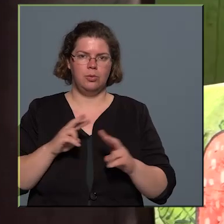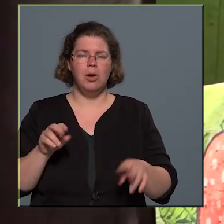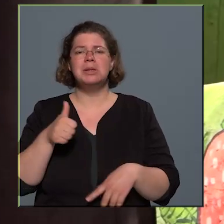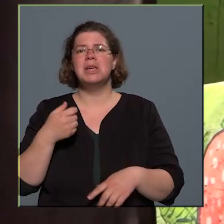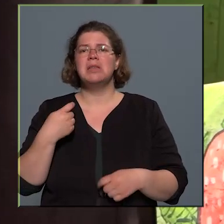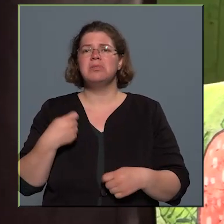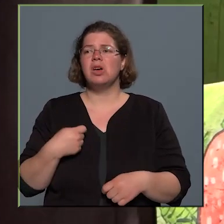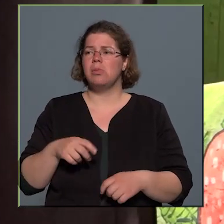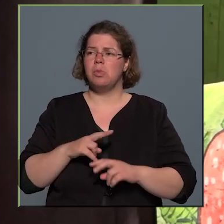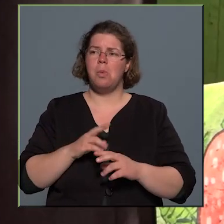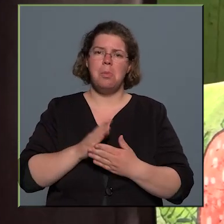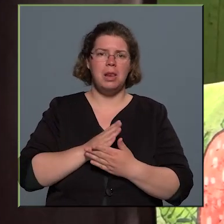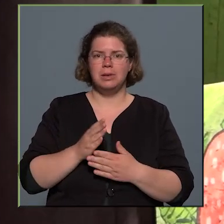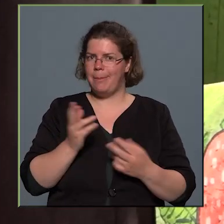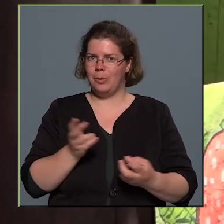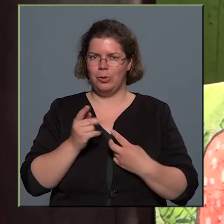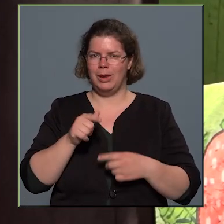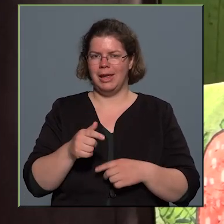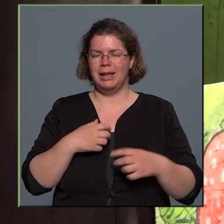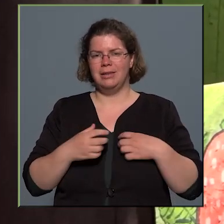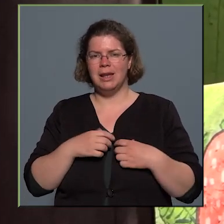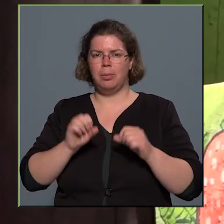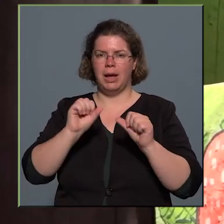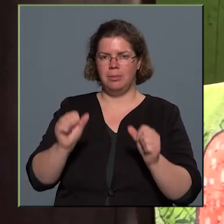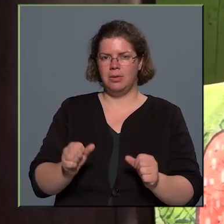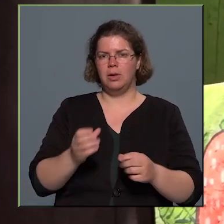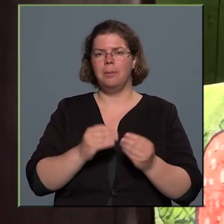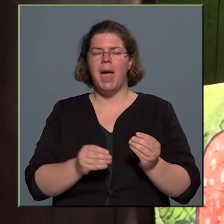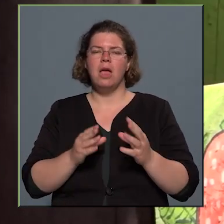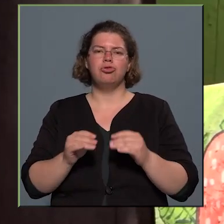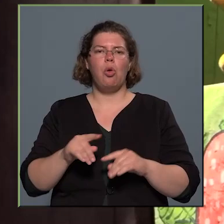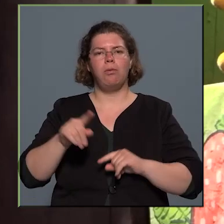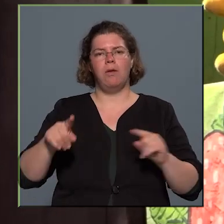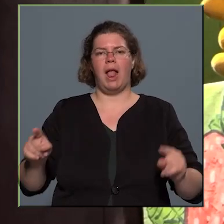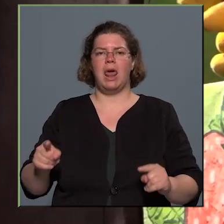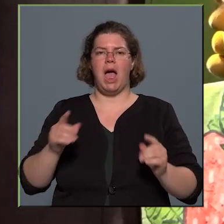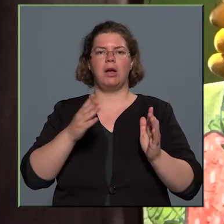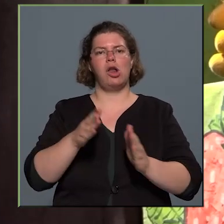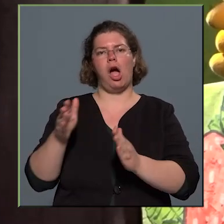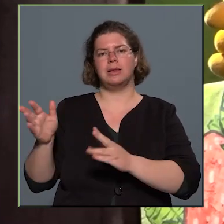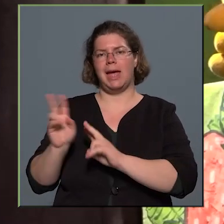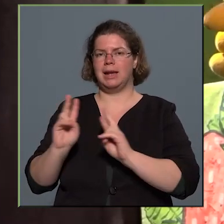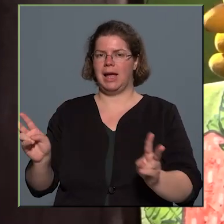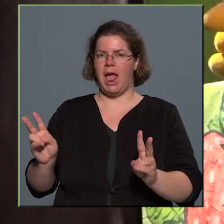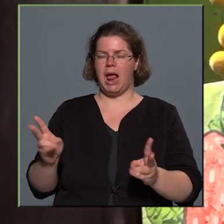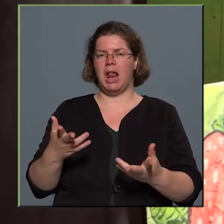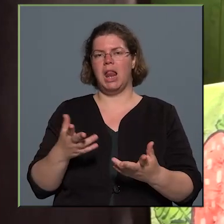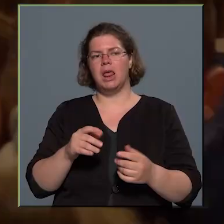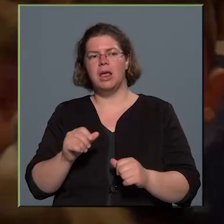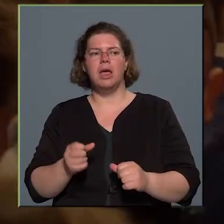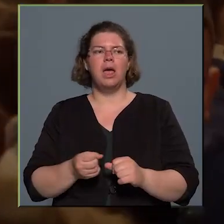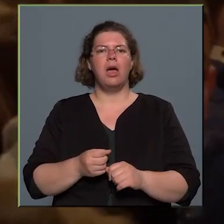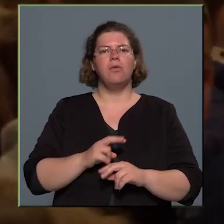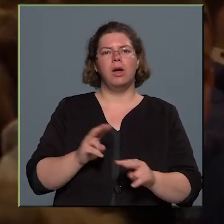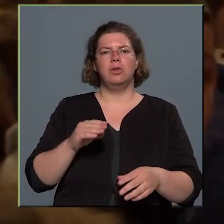Nem könnyű ezeket a szerepeket megformálni, hiszen nagyon sokféle karaktert kell megjelenítani, de hát ez a szakmánk, ezt tanultuk meg, most már ebben